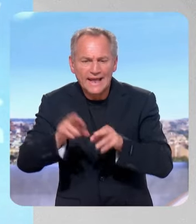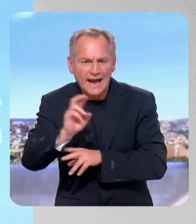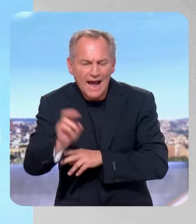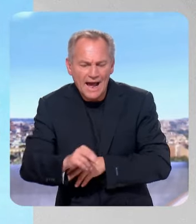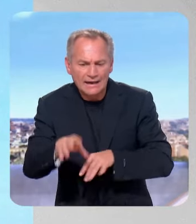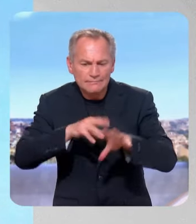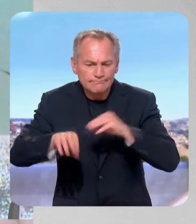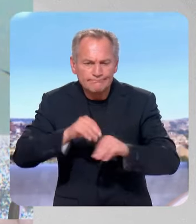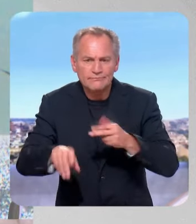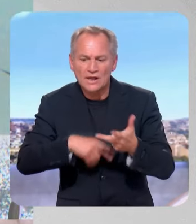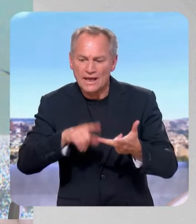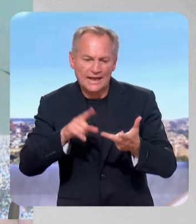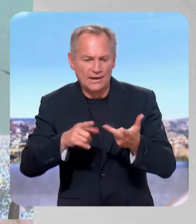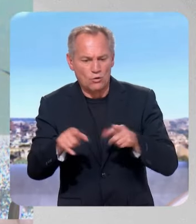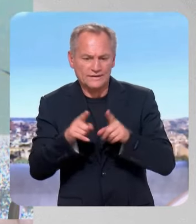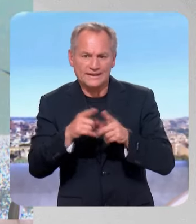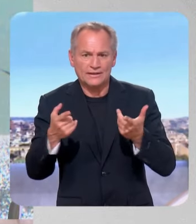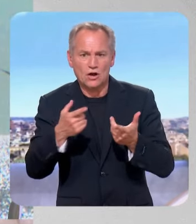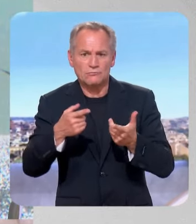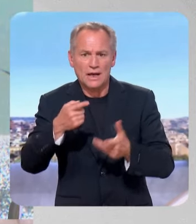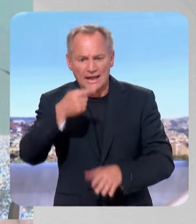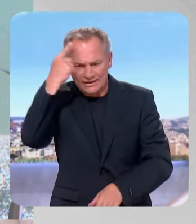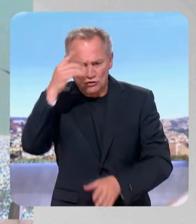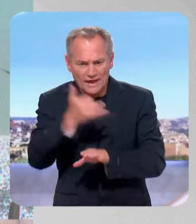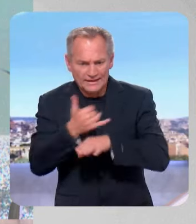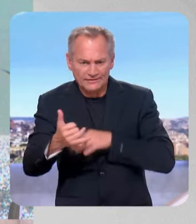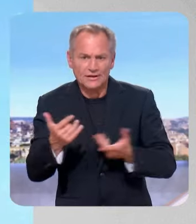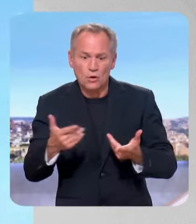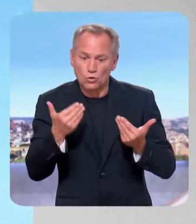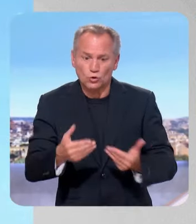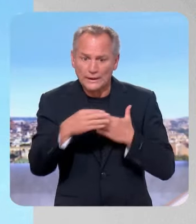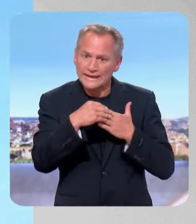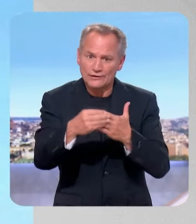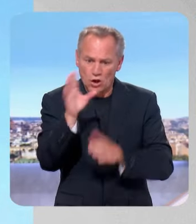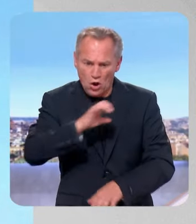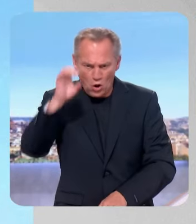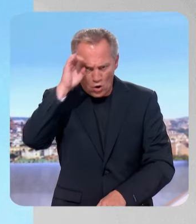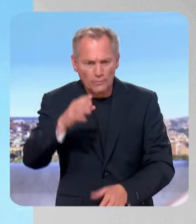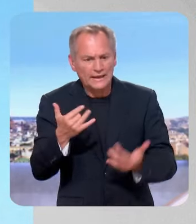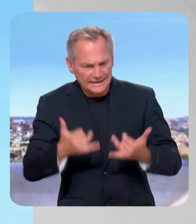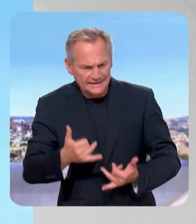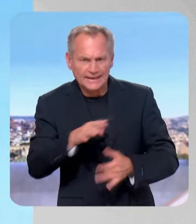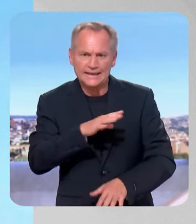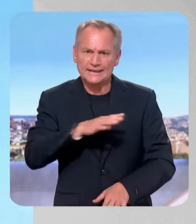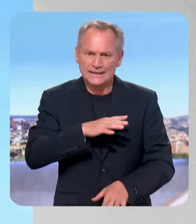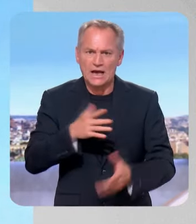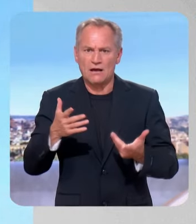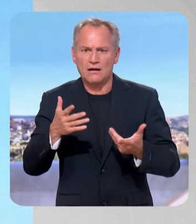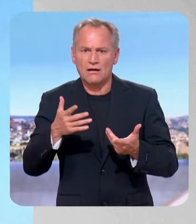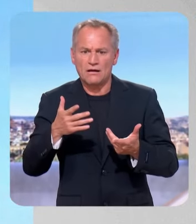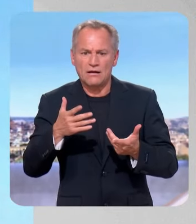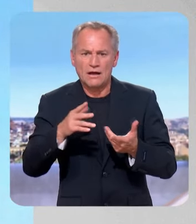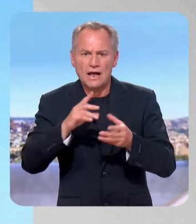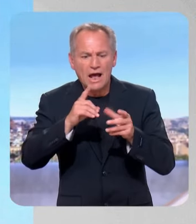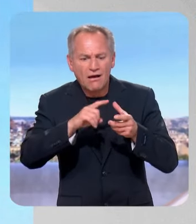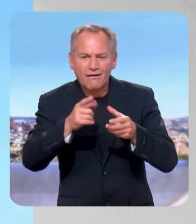redevenir une grande nation de l'intelligence artificielle parce que nous sommes aujourd'hui leaders en Europe, que nous avons des grands succès dans certaines start-up comme la